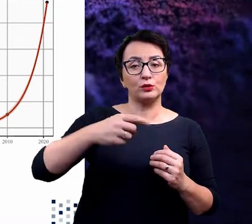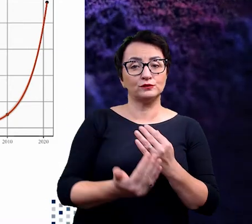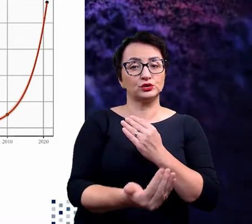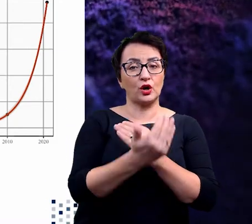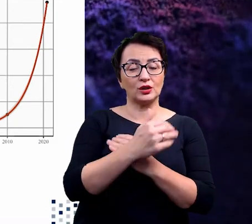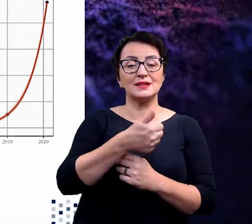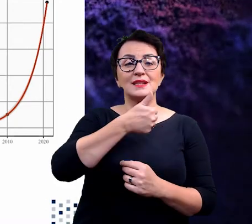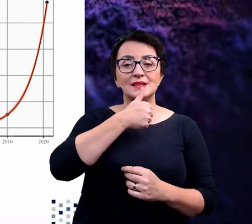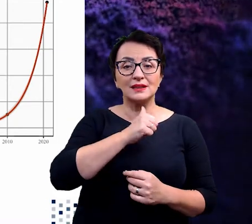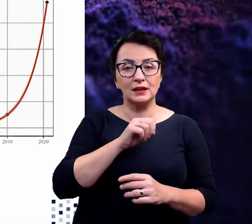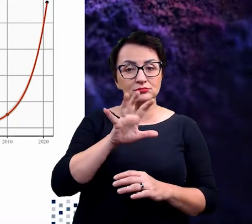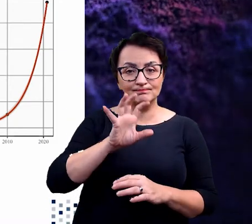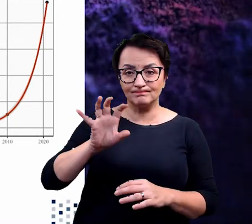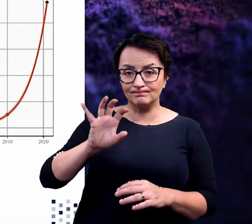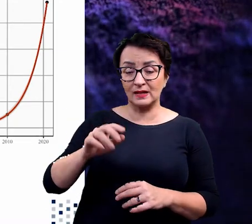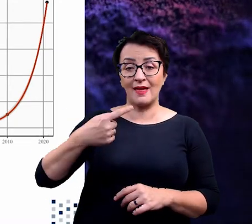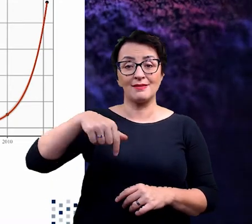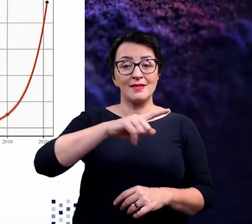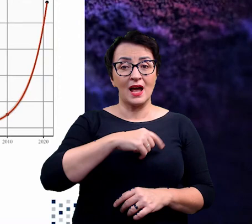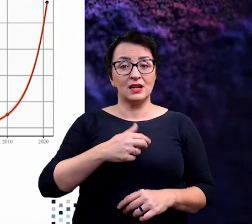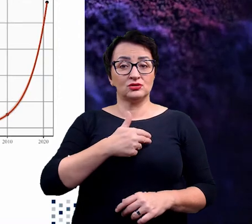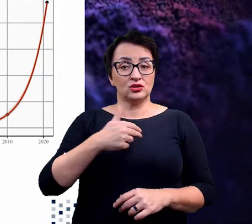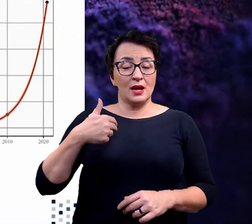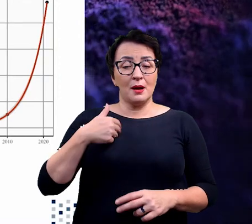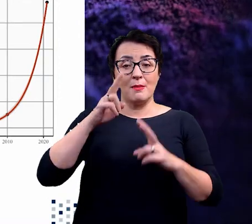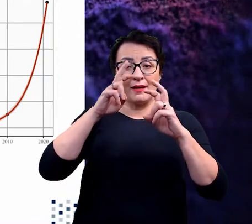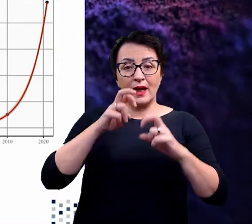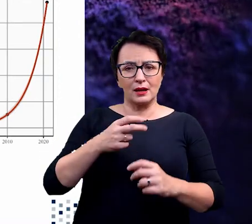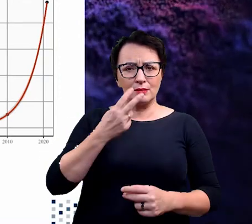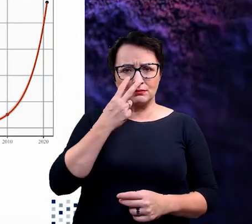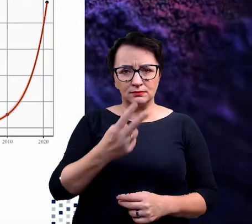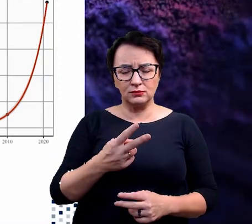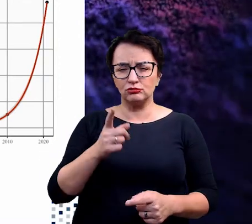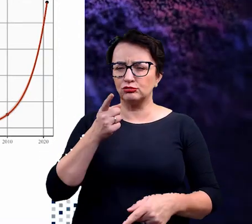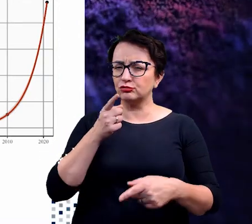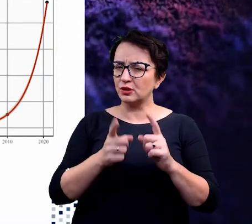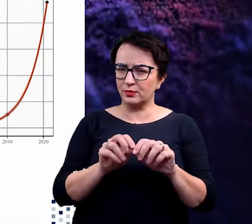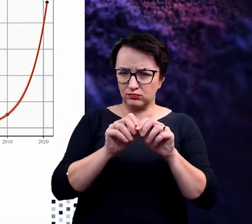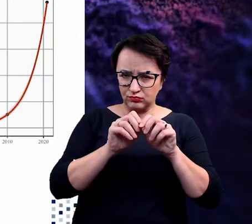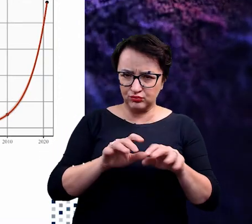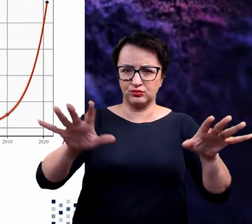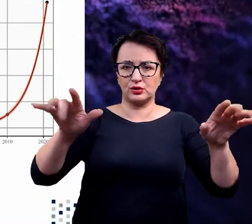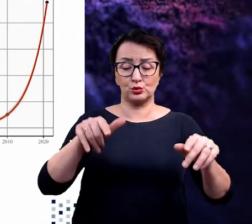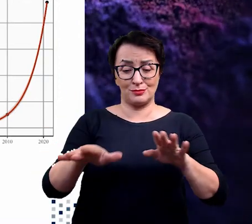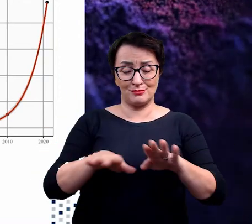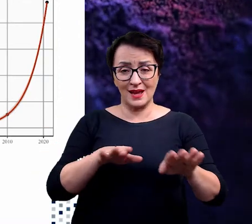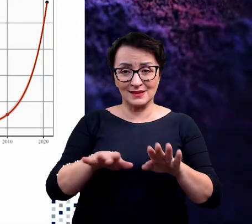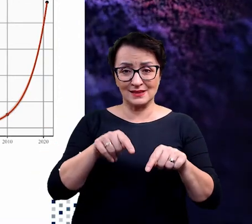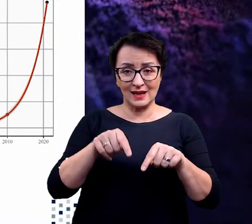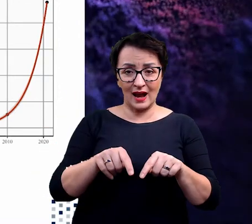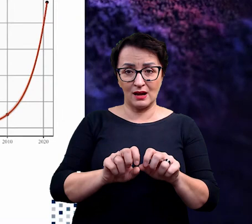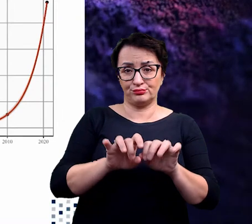odocem Watnajökutli. Nasze badania pokazały, jak szybko i na jak wielką skalę przebiega inwazja sosny wydmowej z miejsca i uprawy do naturalnego środowiska.